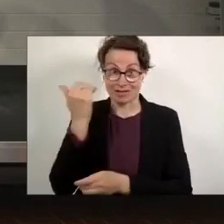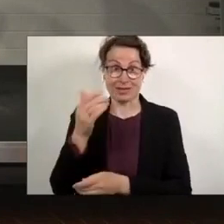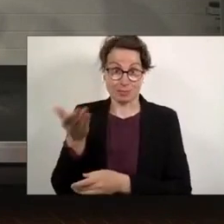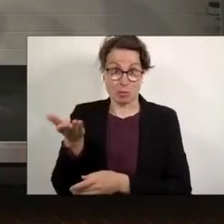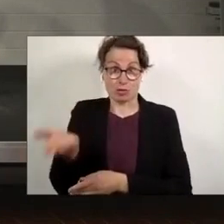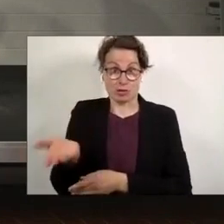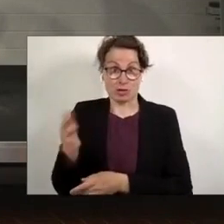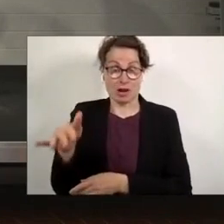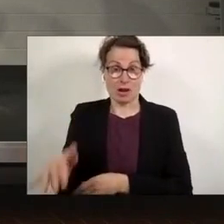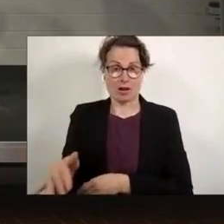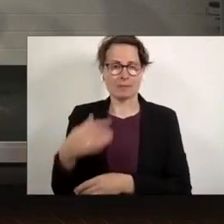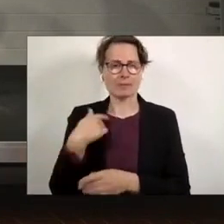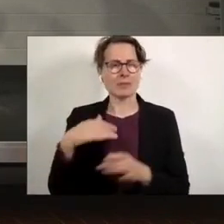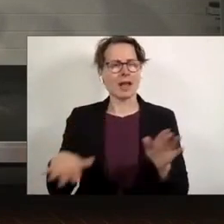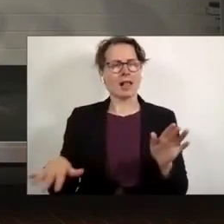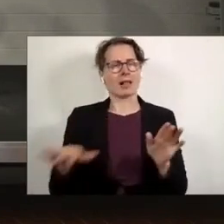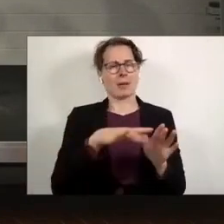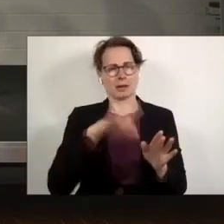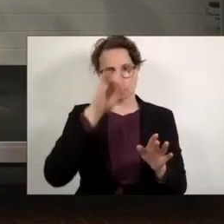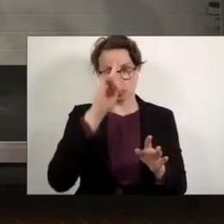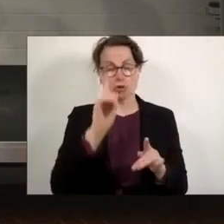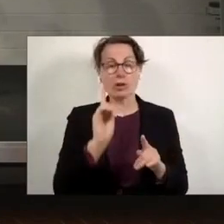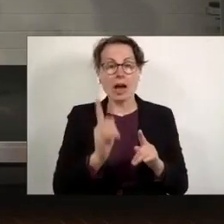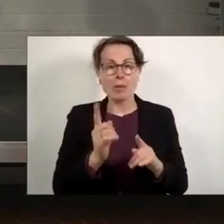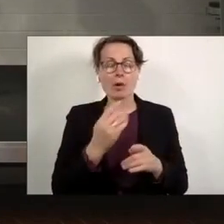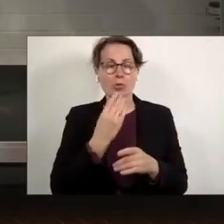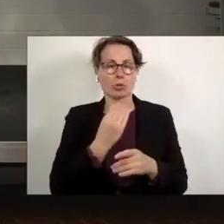allgemein in Deutschland und auch in jüdischen Gemeinden.